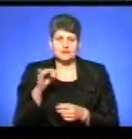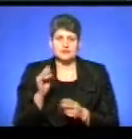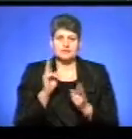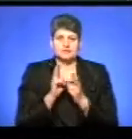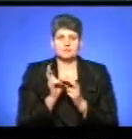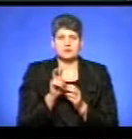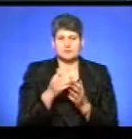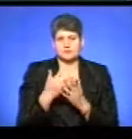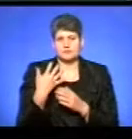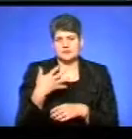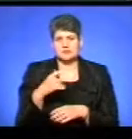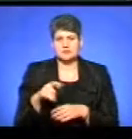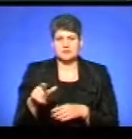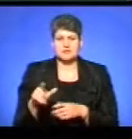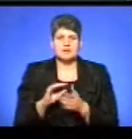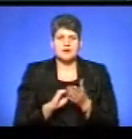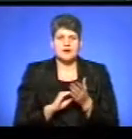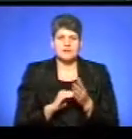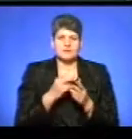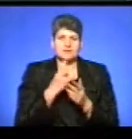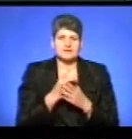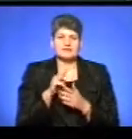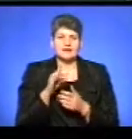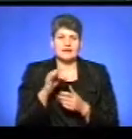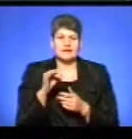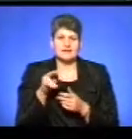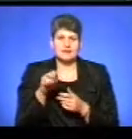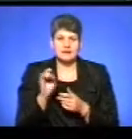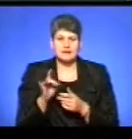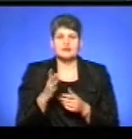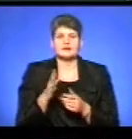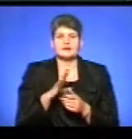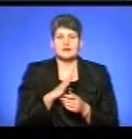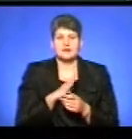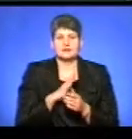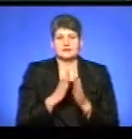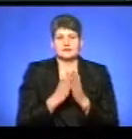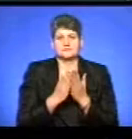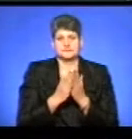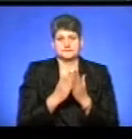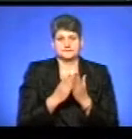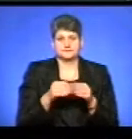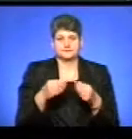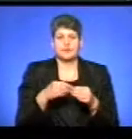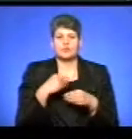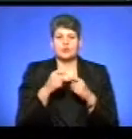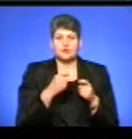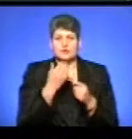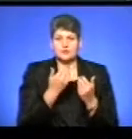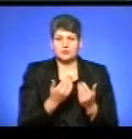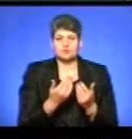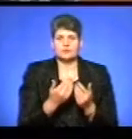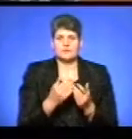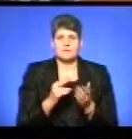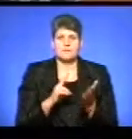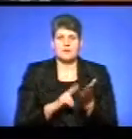50 осіб. Автор представив трейлер до фільму і буктрейлер до книги. Тернополяни подарували письменнику імену